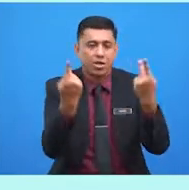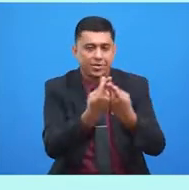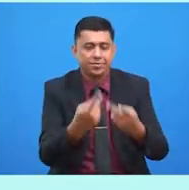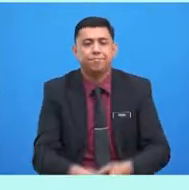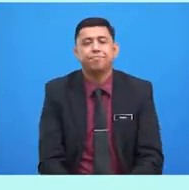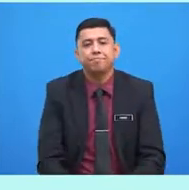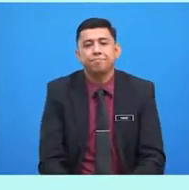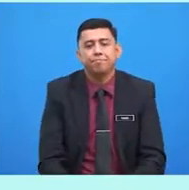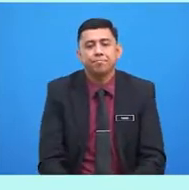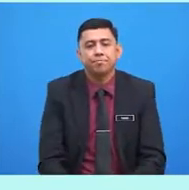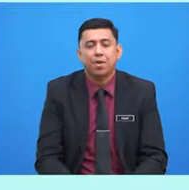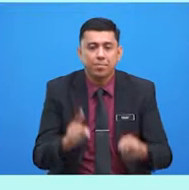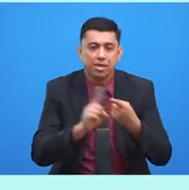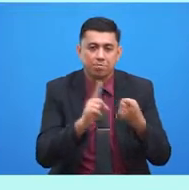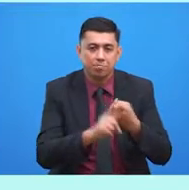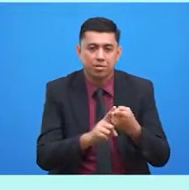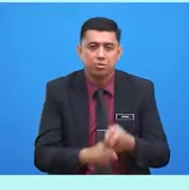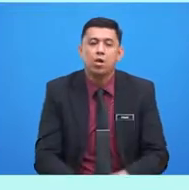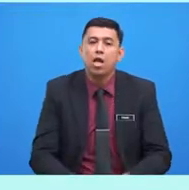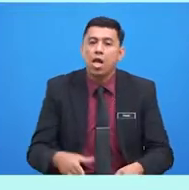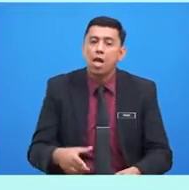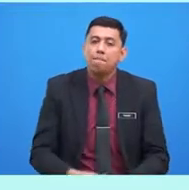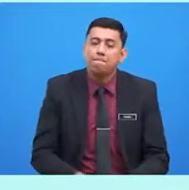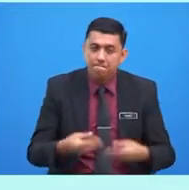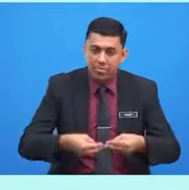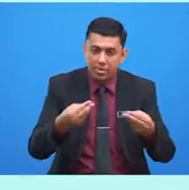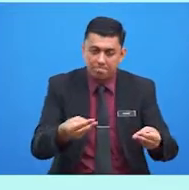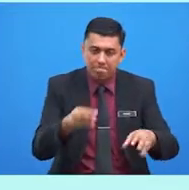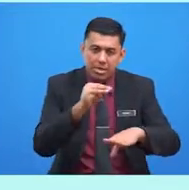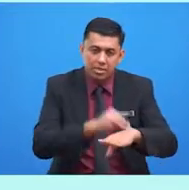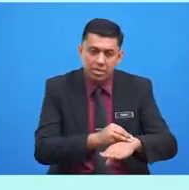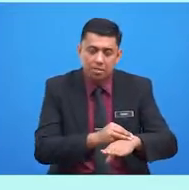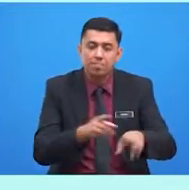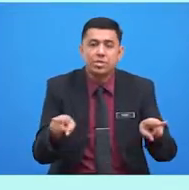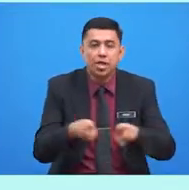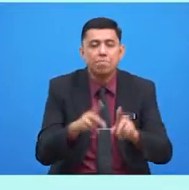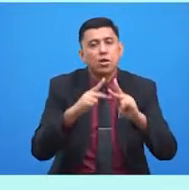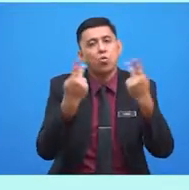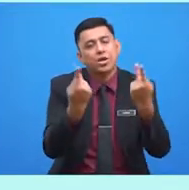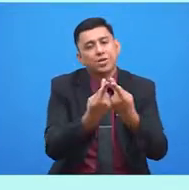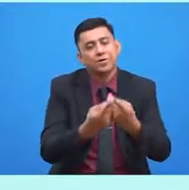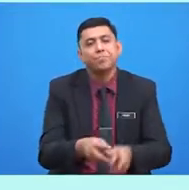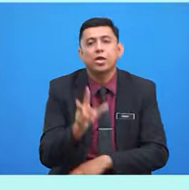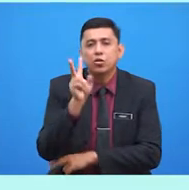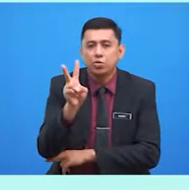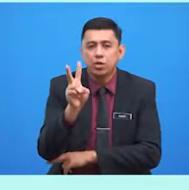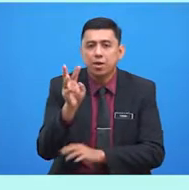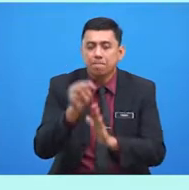keluarga. Pertama, meluangkan masa bersama keluarga. Kedua,